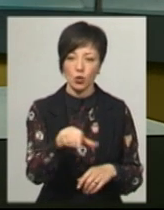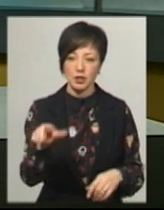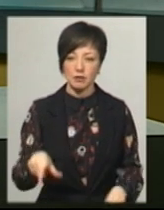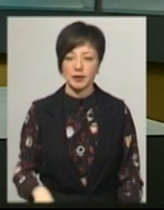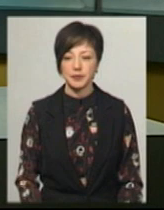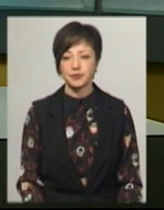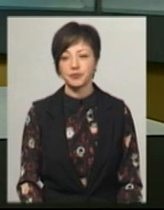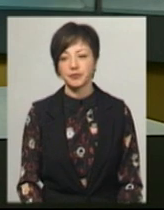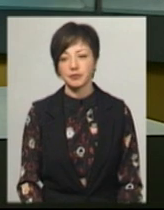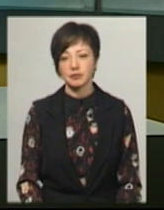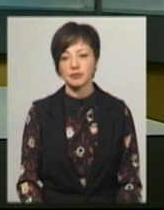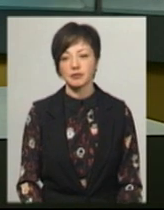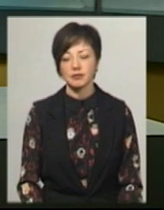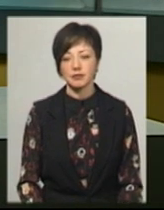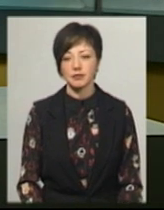Шиманська.